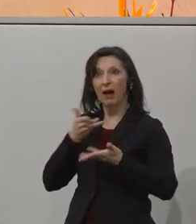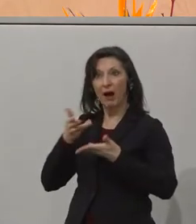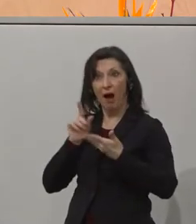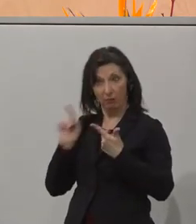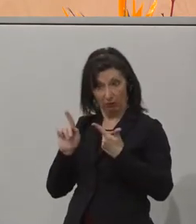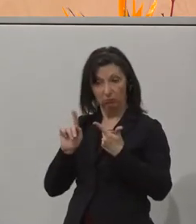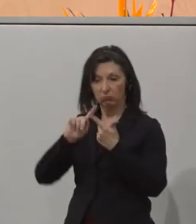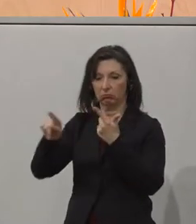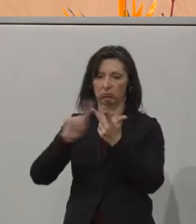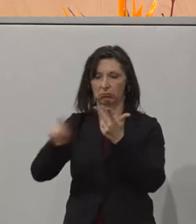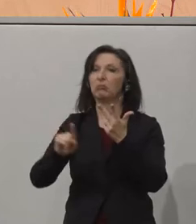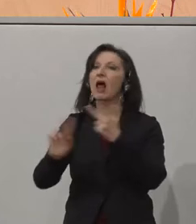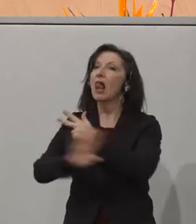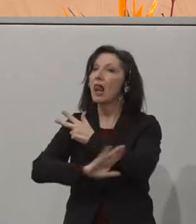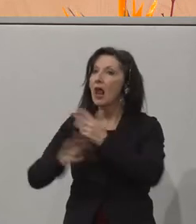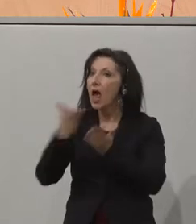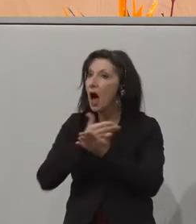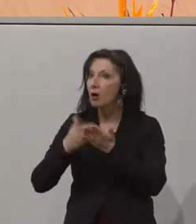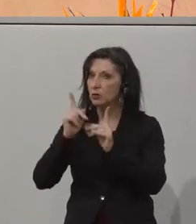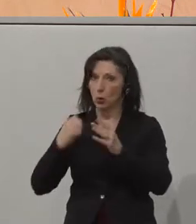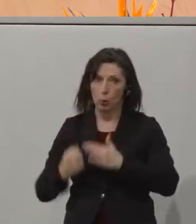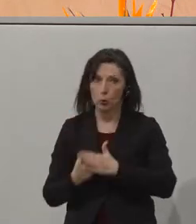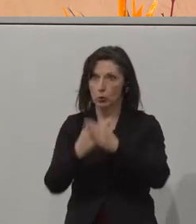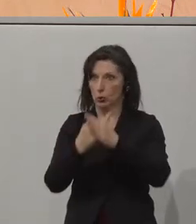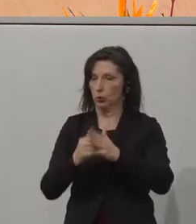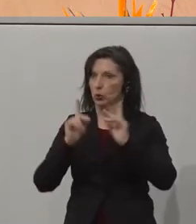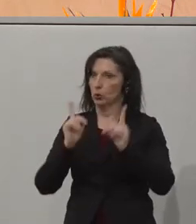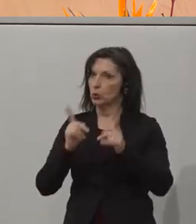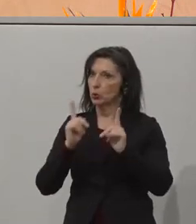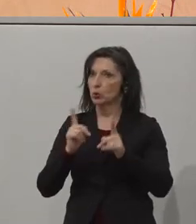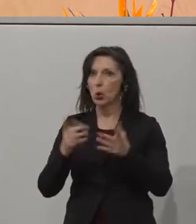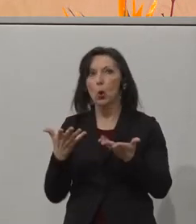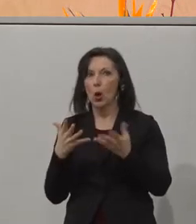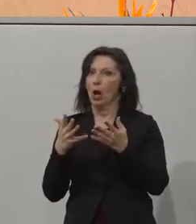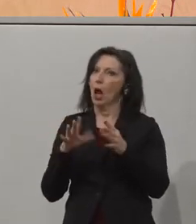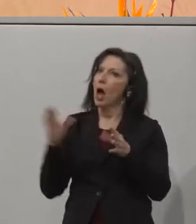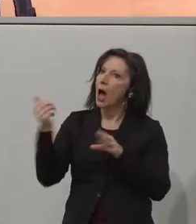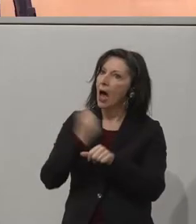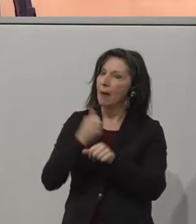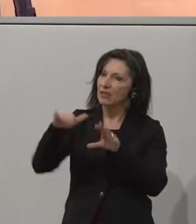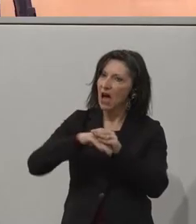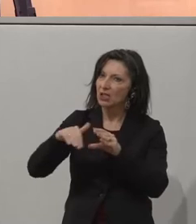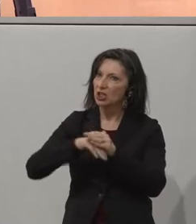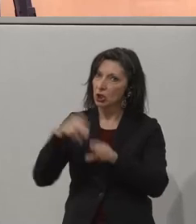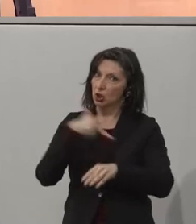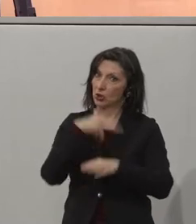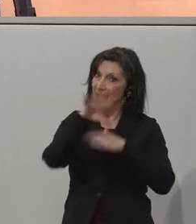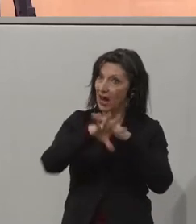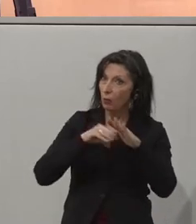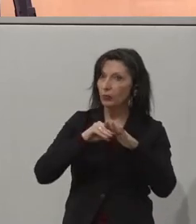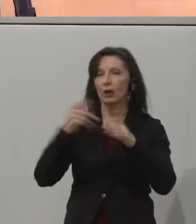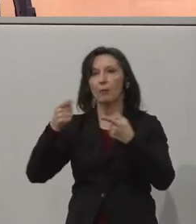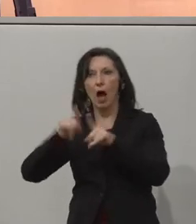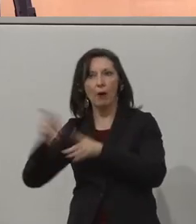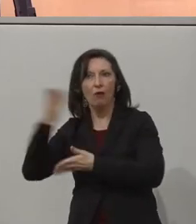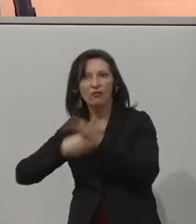um die Unterstützung der Lehrausbildung, die Vermittlung geförderter Beschäftigung in sozialen Unternehmen, aber auch in kommerziellen Betrieben.